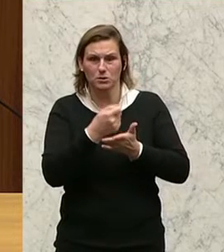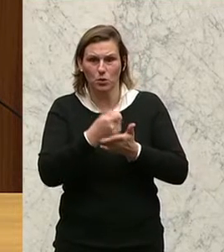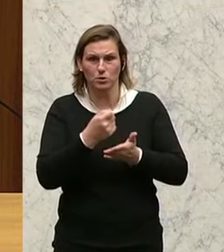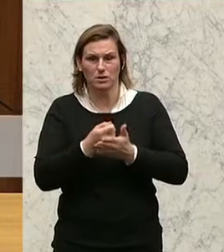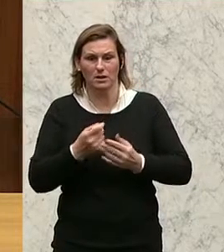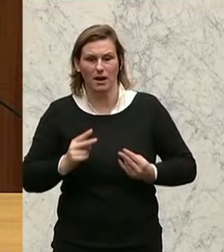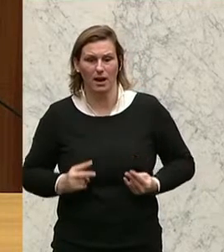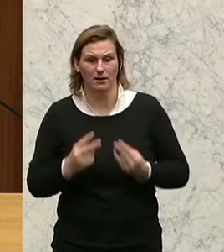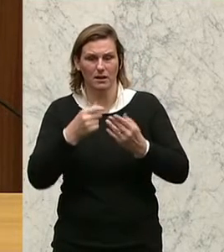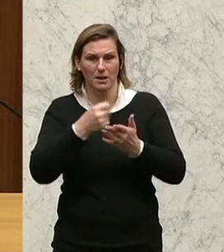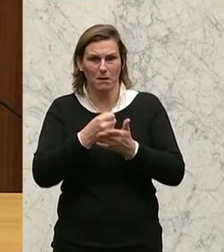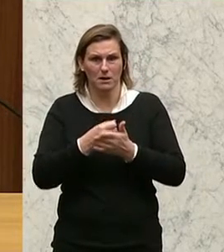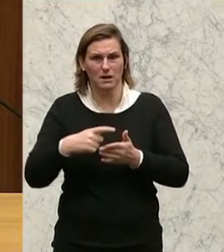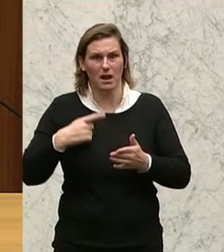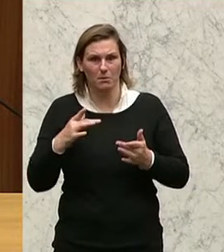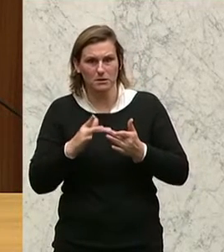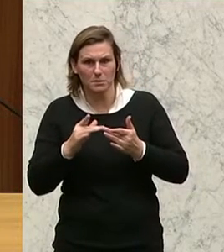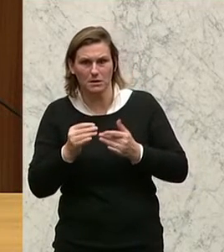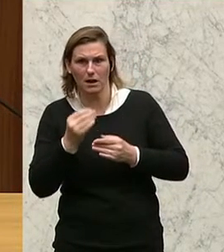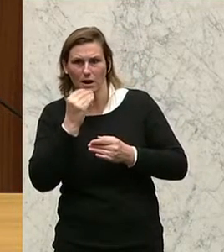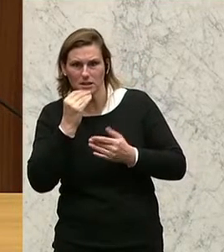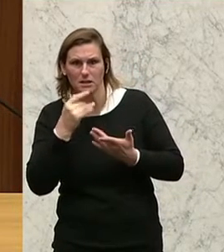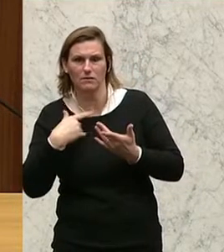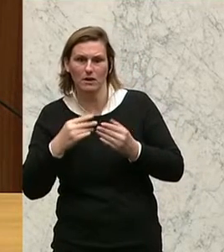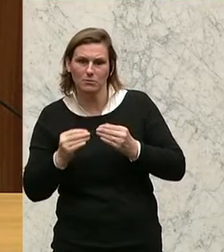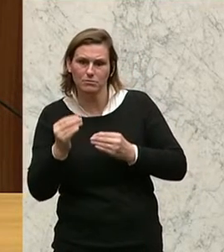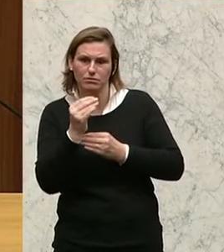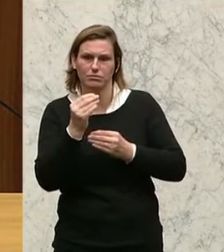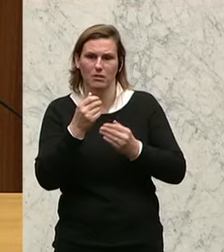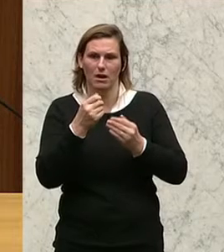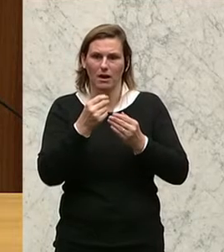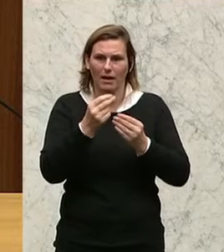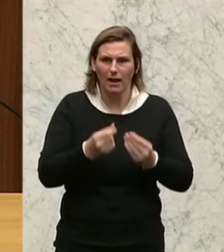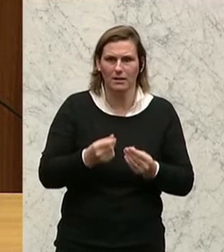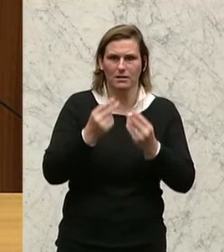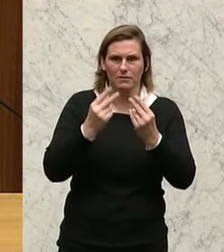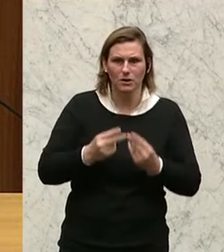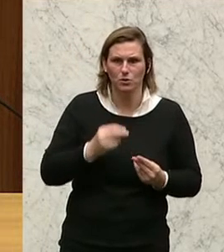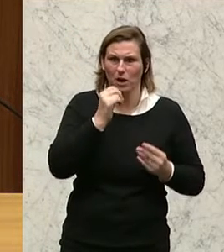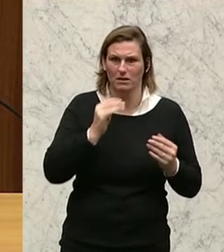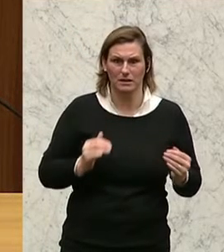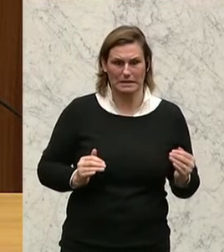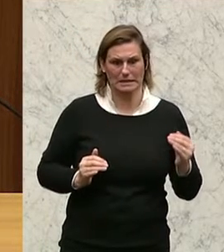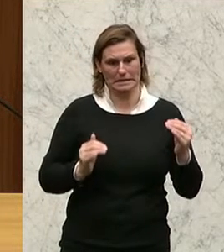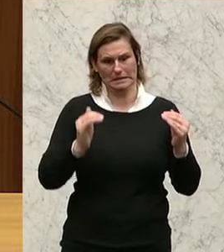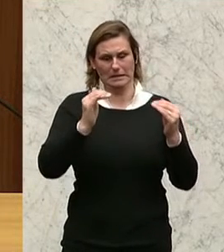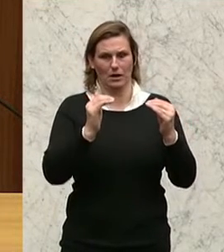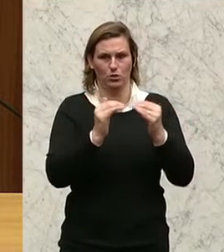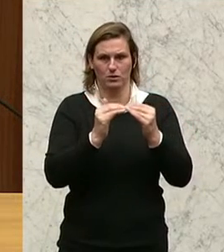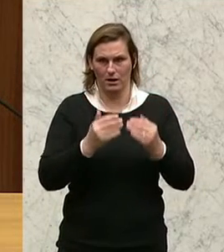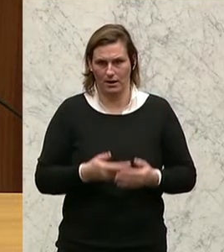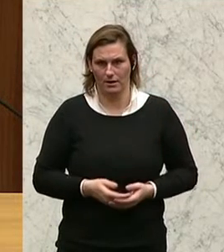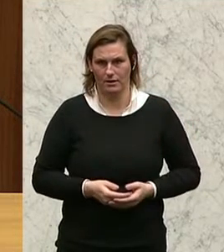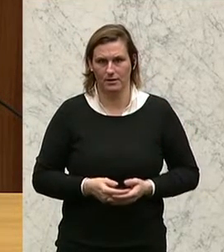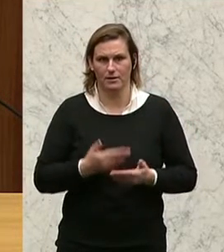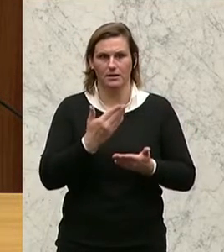Energiepreisen und bei den Lebensmitteln erhöhte Preise, die die Inflation gar nicht auszugleichen imstande sind. Und deshalb